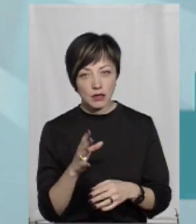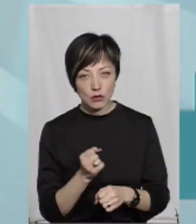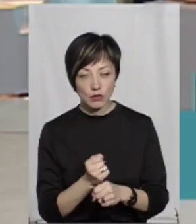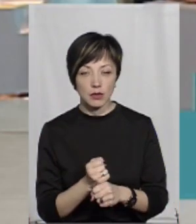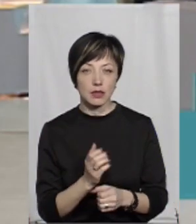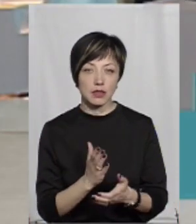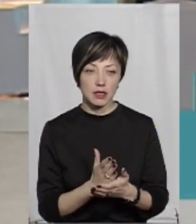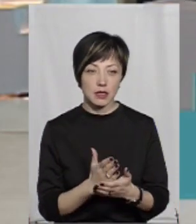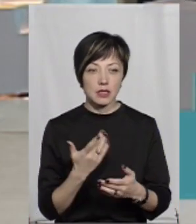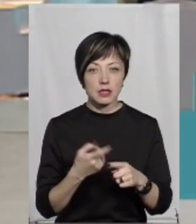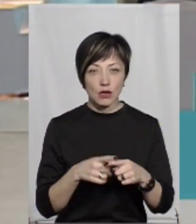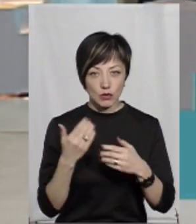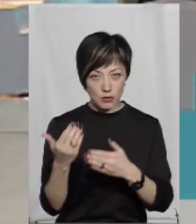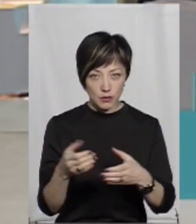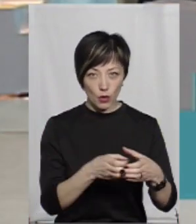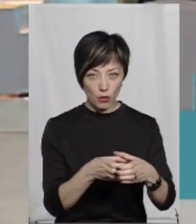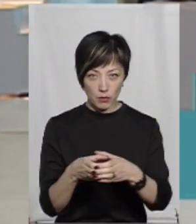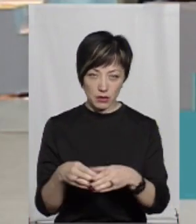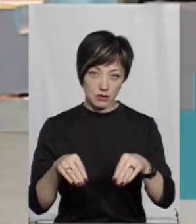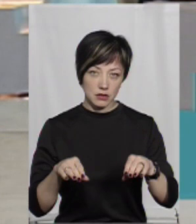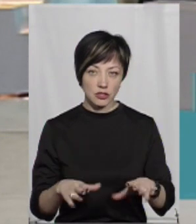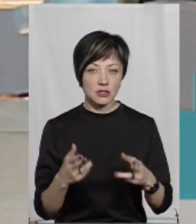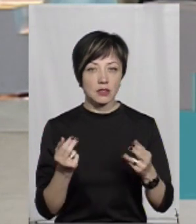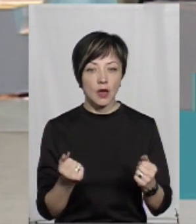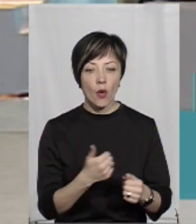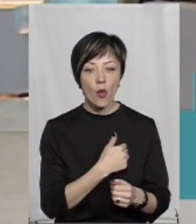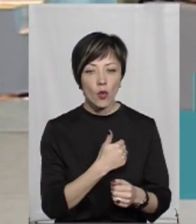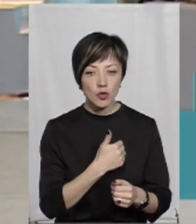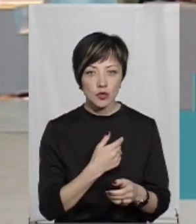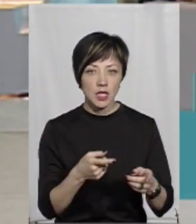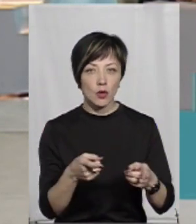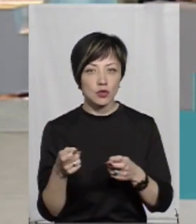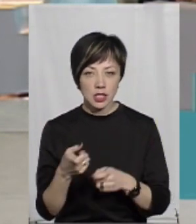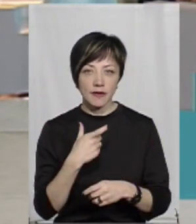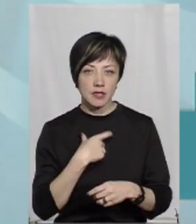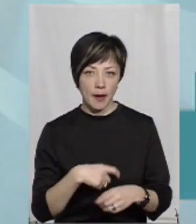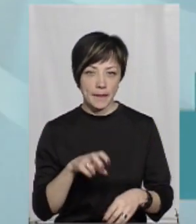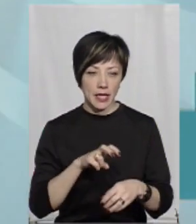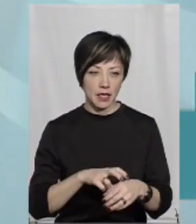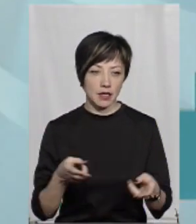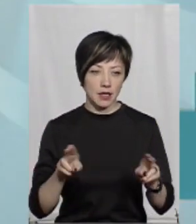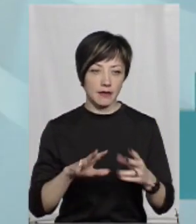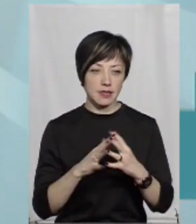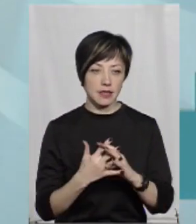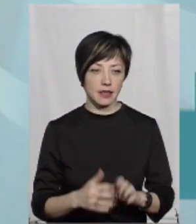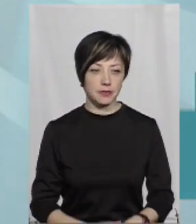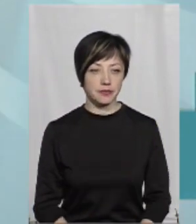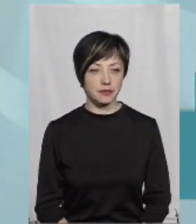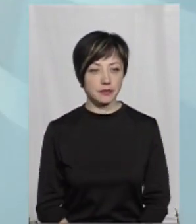зробили. Це вже громади. Це громади, які хочуть затримати у себе лікаря на селі.